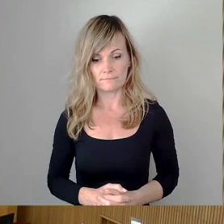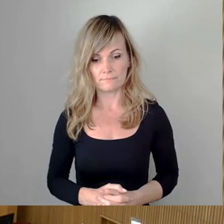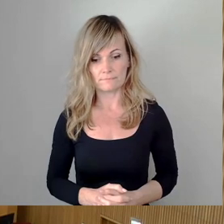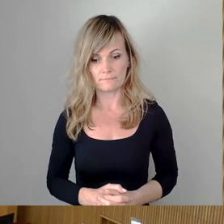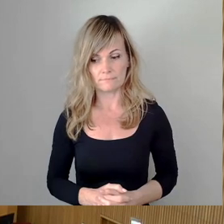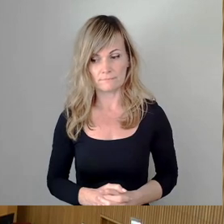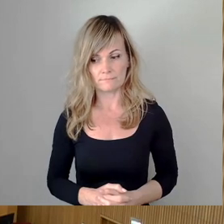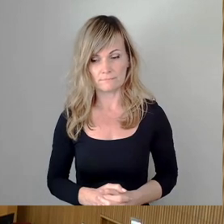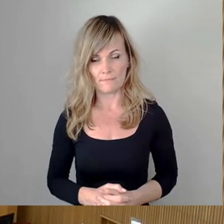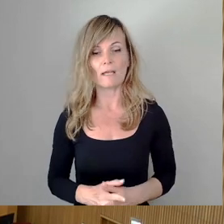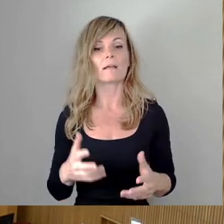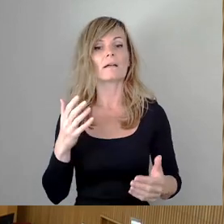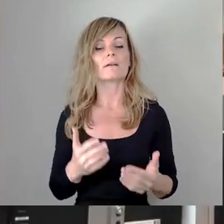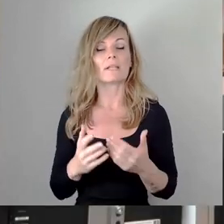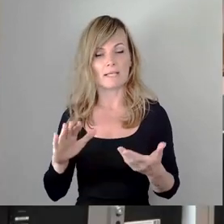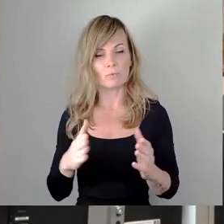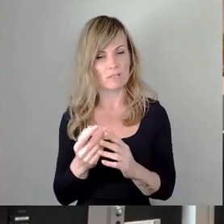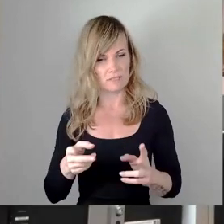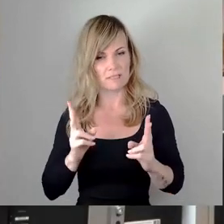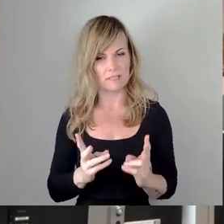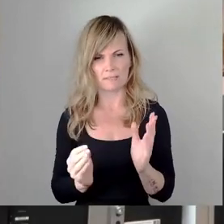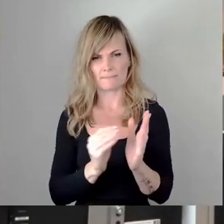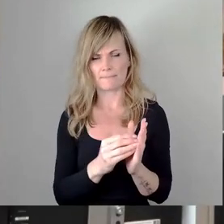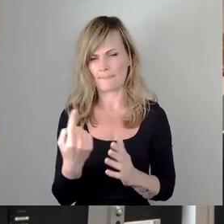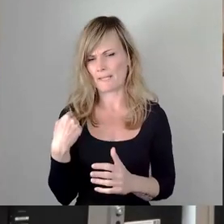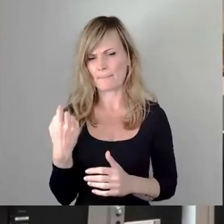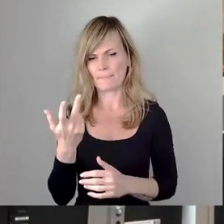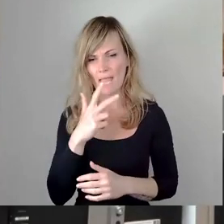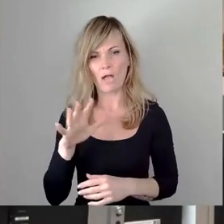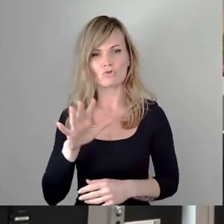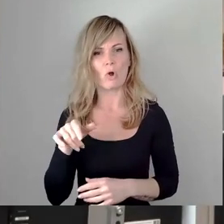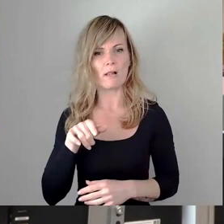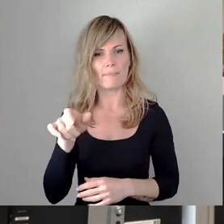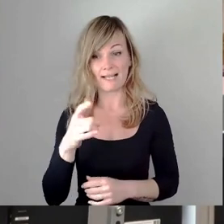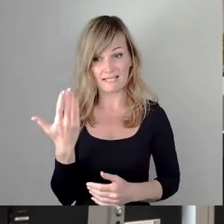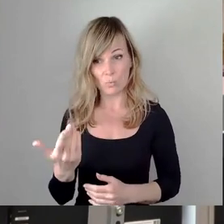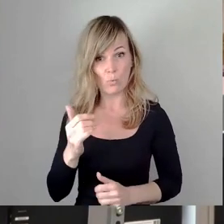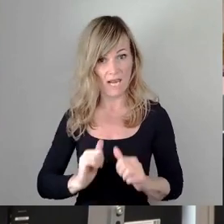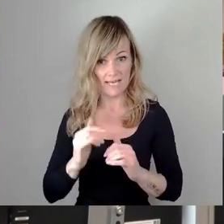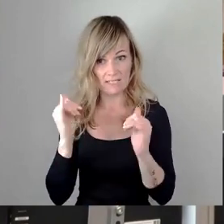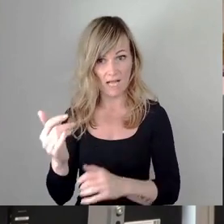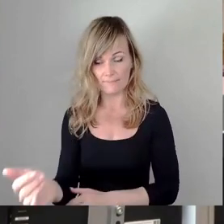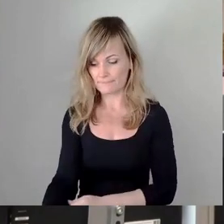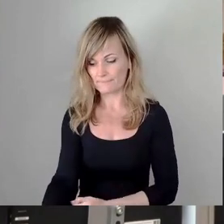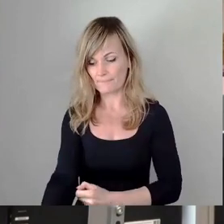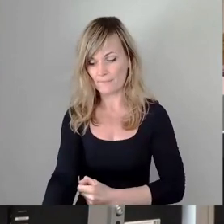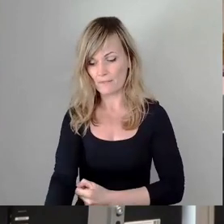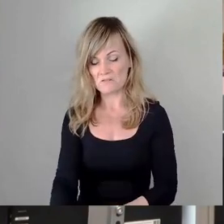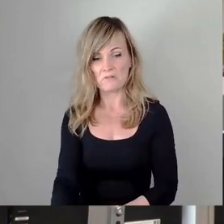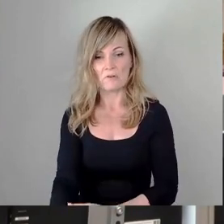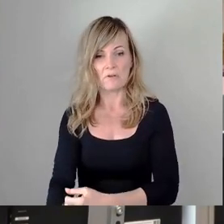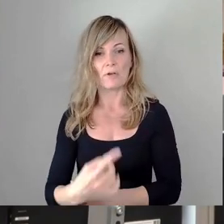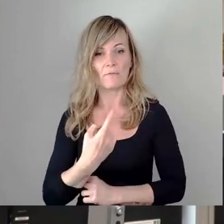Ja, vielleicht nochmal kurz eine richtige Stellung. Ich denke, das, was Herr Schollbach gesagt hat, ist leider so und das sind Realitäten, mit denen wir irgendwie arbeiten und umgehen müssen.